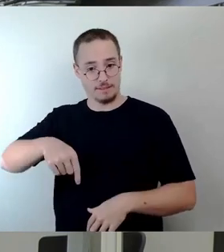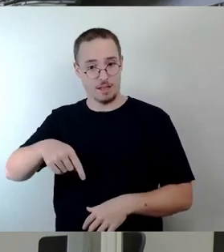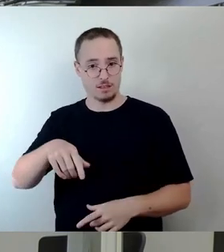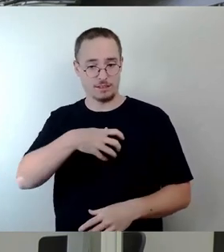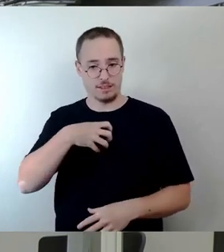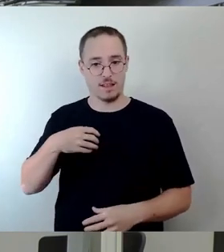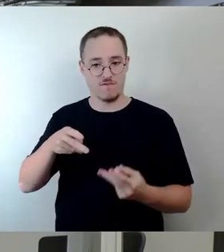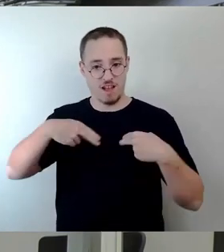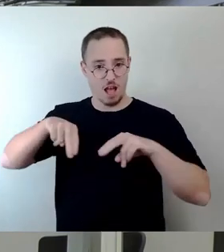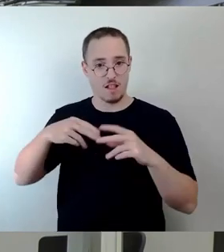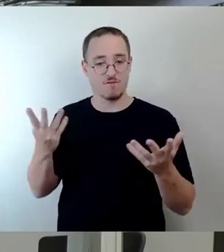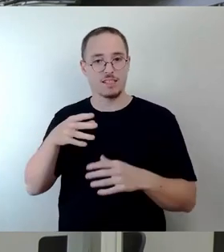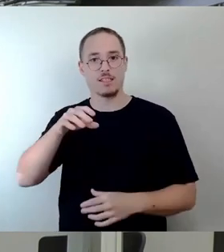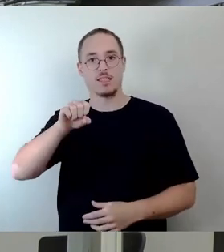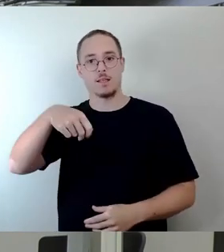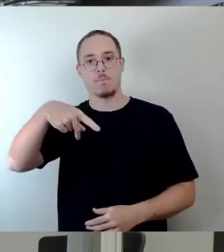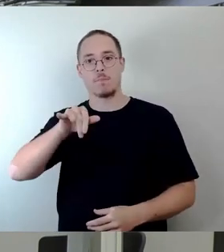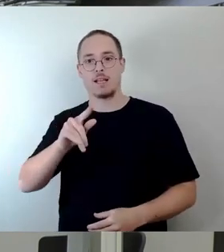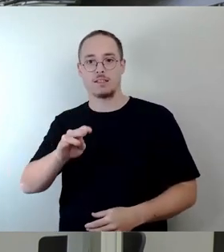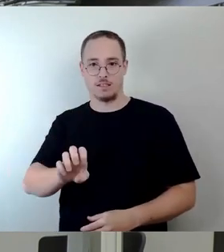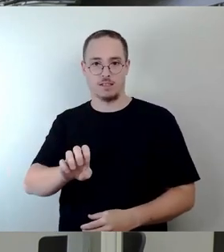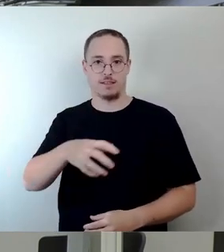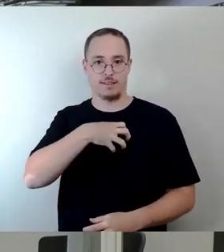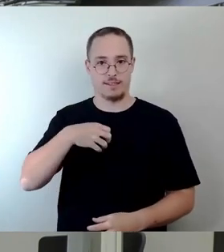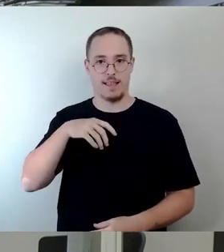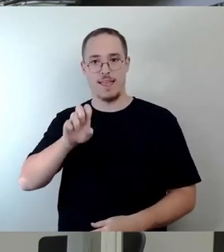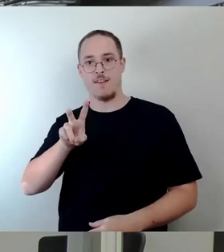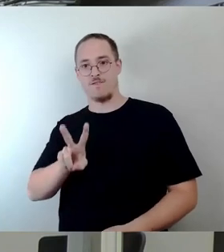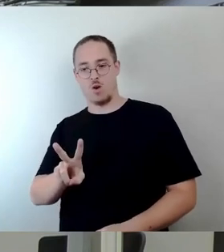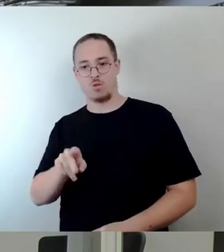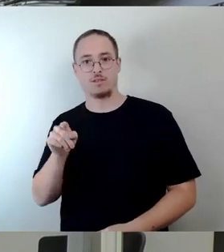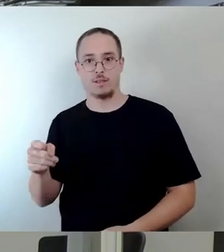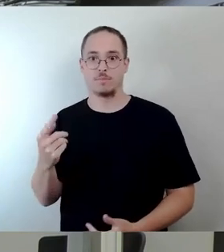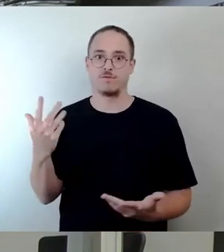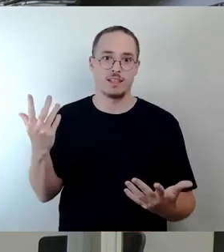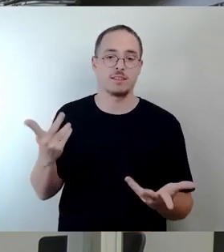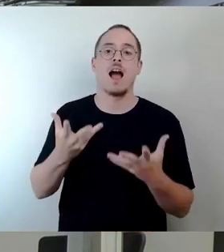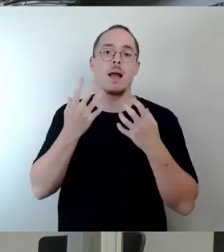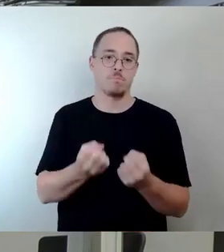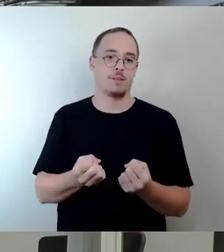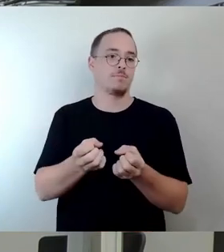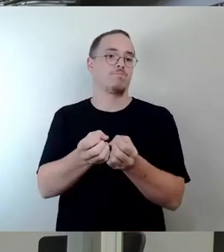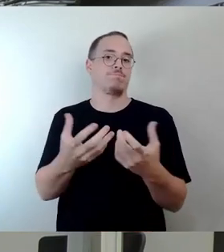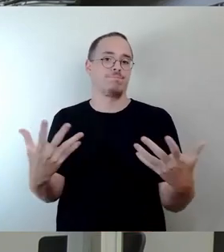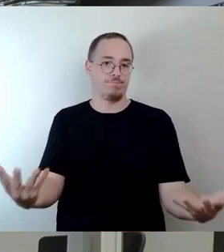können, dass der Spike seine Heimat verlieren wird, weil das Schulverwaltungsamt der Meinung ist, die Räume anders nutzen zu wollen.